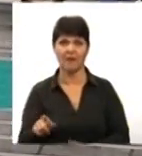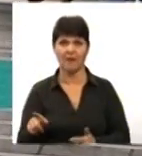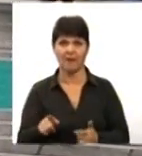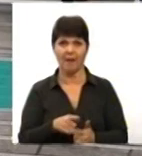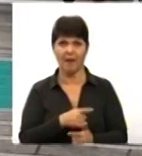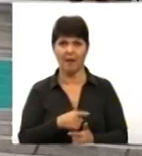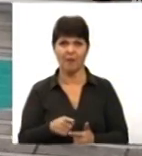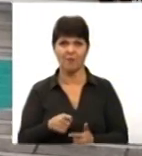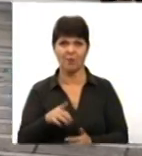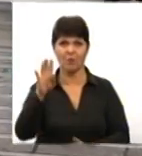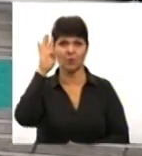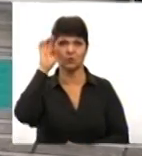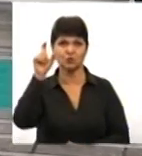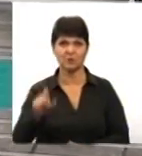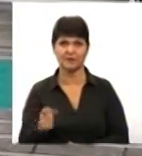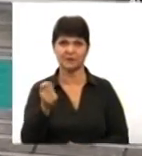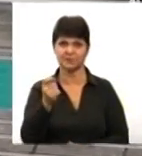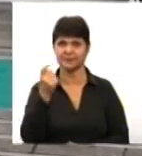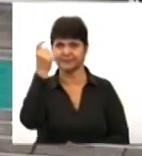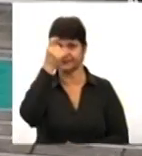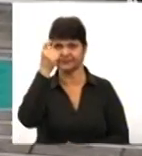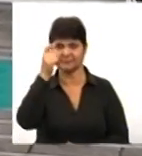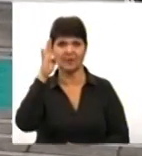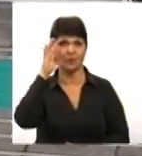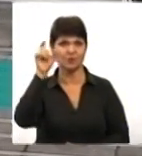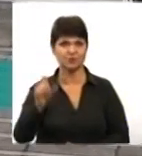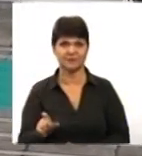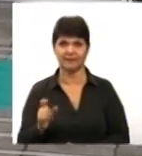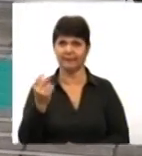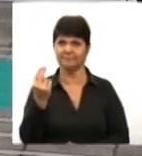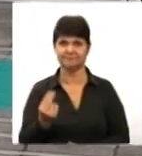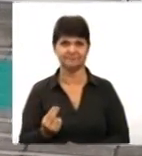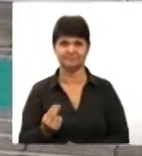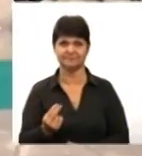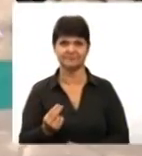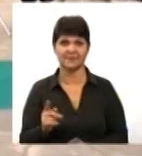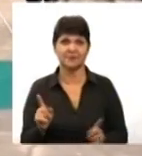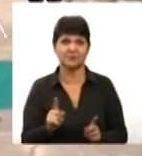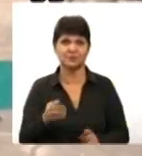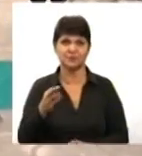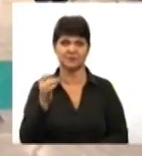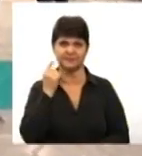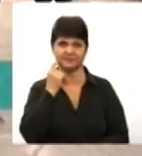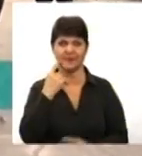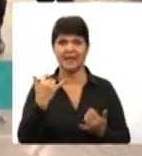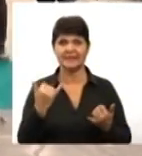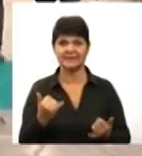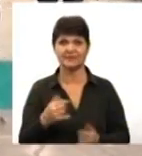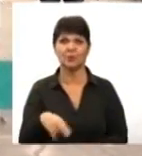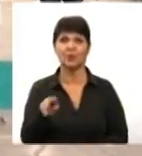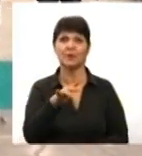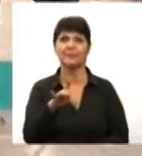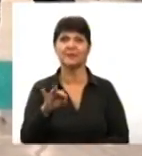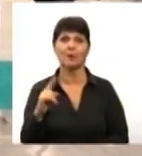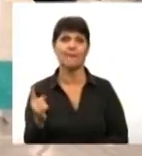чоловіки на підпитку. Чоловік трезвий, чого-то стісняється. Сьогодні Дмитро вперше тестує